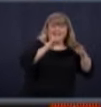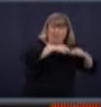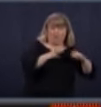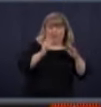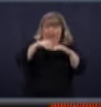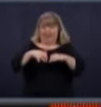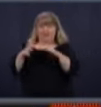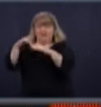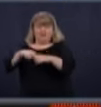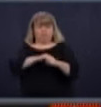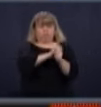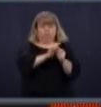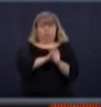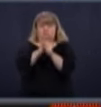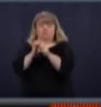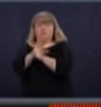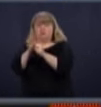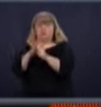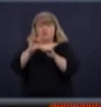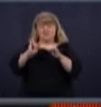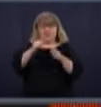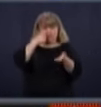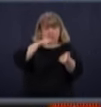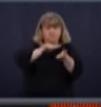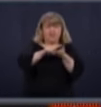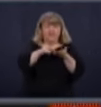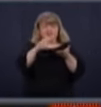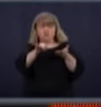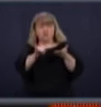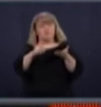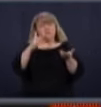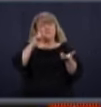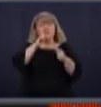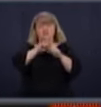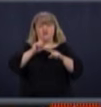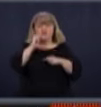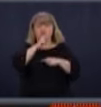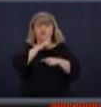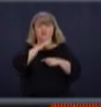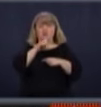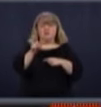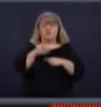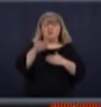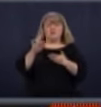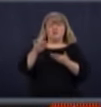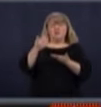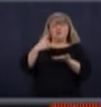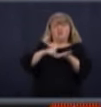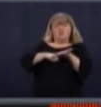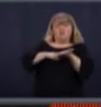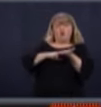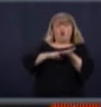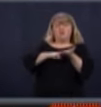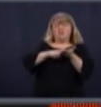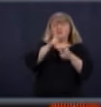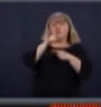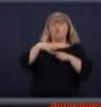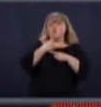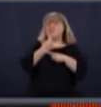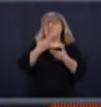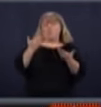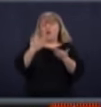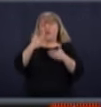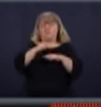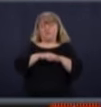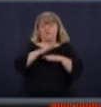éclosions, ça devient une autre paire de manches. J'aimerais en profiter pour faire une petite correction sur qu'est-ce que je vous ai dit tout à l'heure, je vous ai parlé du Grand Montréal,